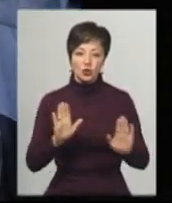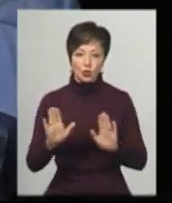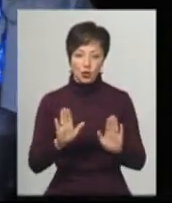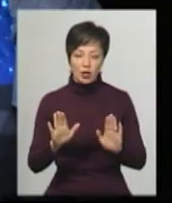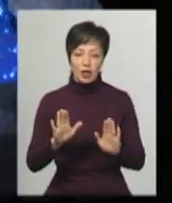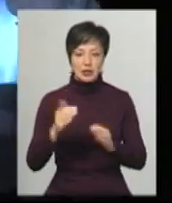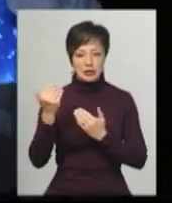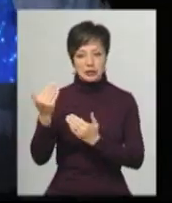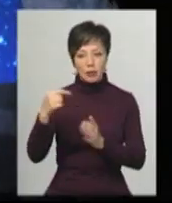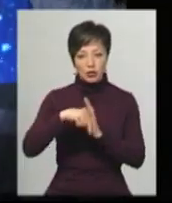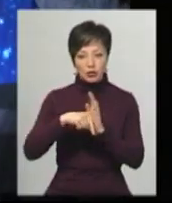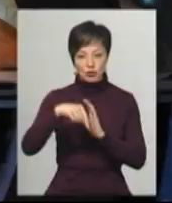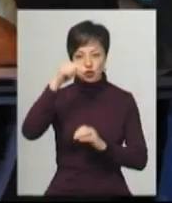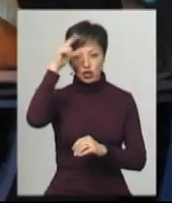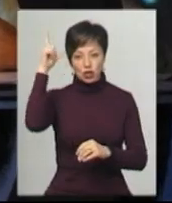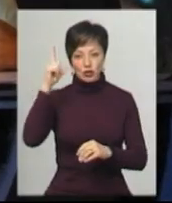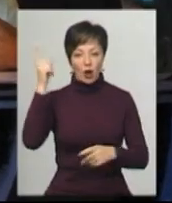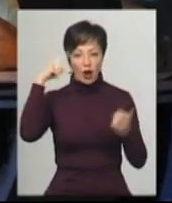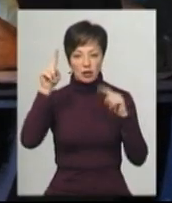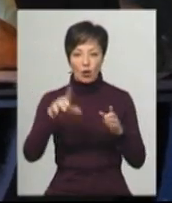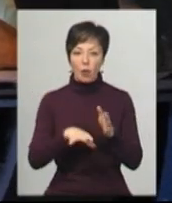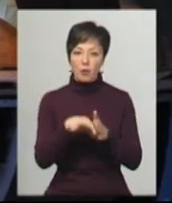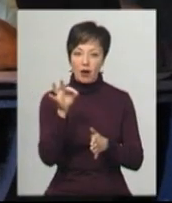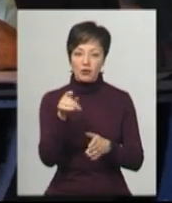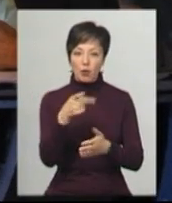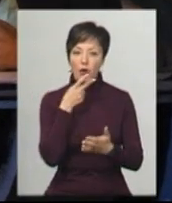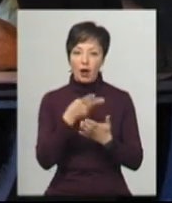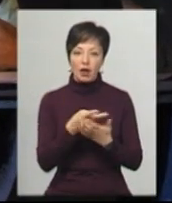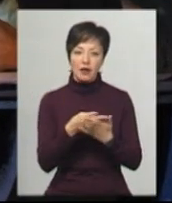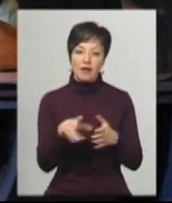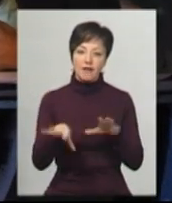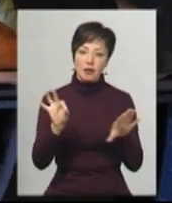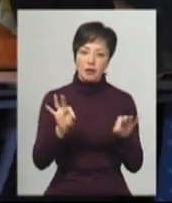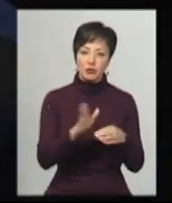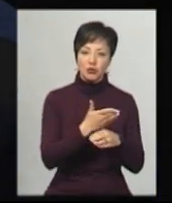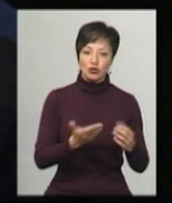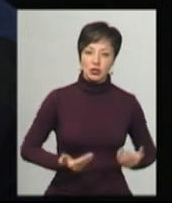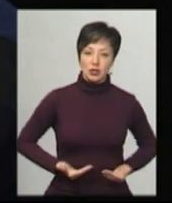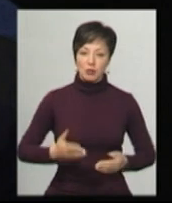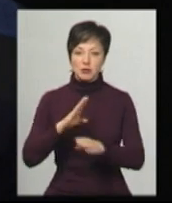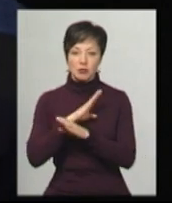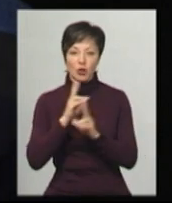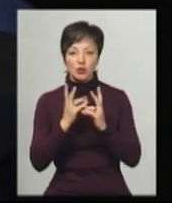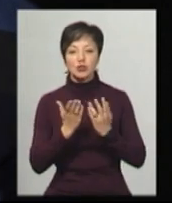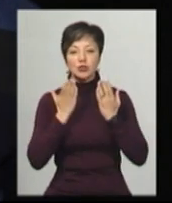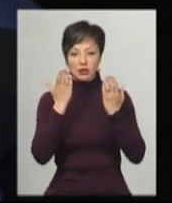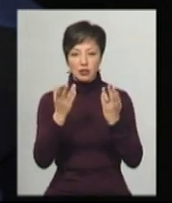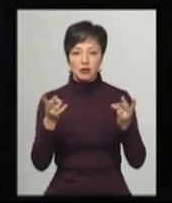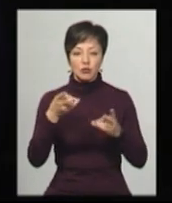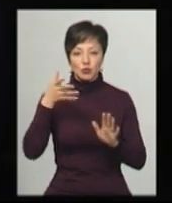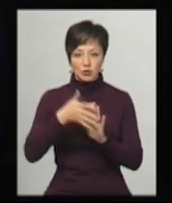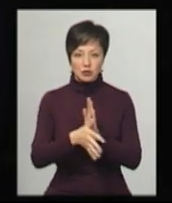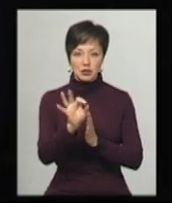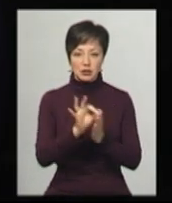казки. Режисер каже, обрав її з-поміж інших, оскільки в показаний вибір між життям та смертю. Прочитаю, я одразу зрозумів, що треба її